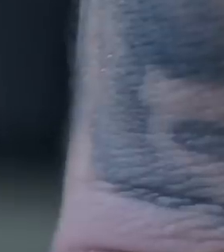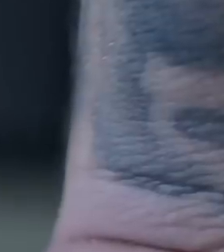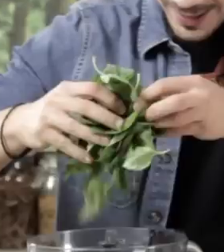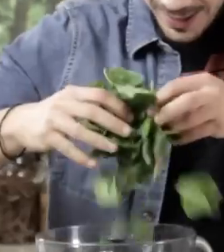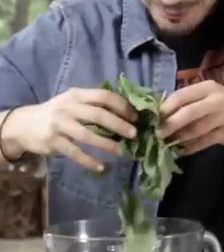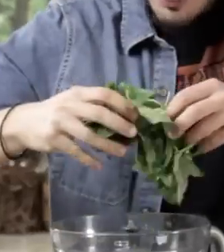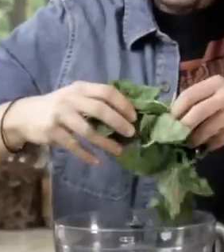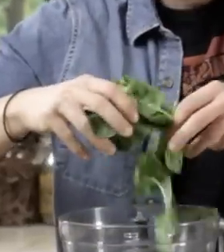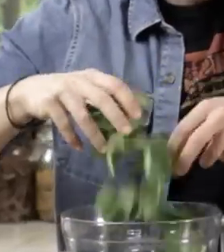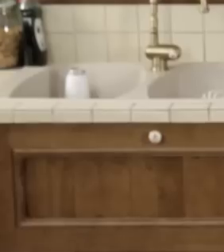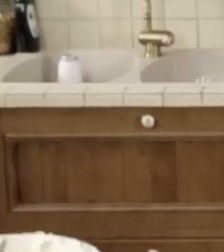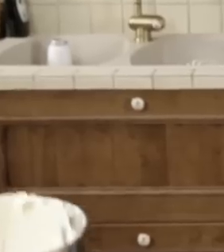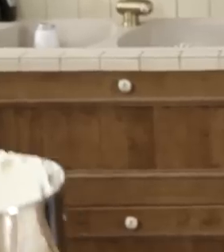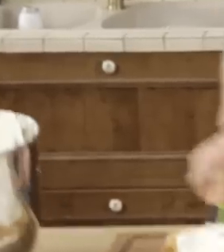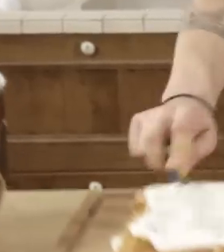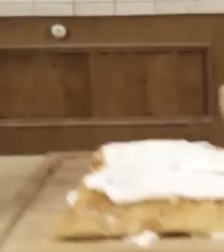Девочка-пай